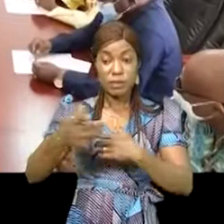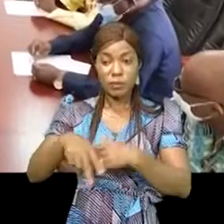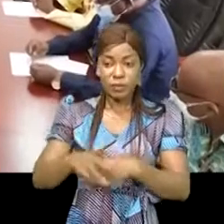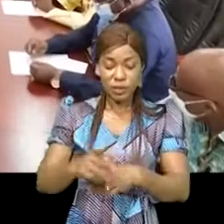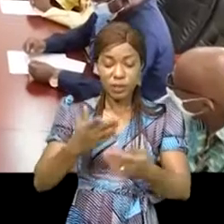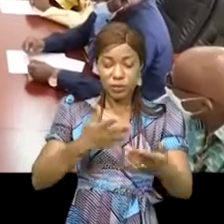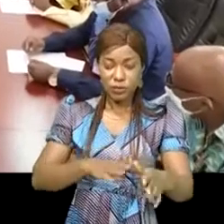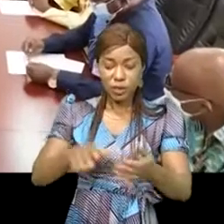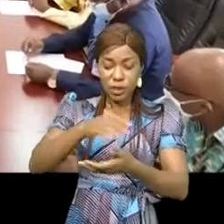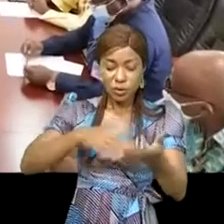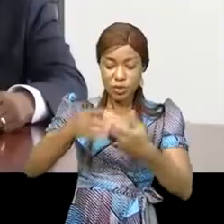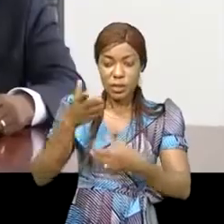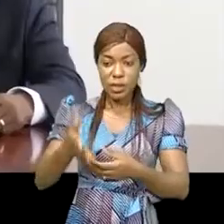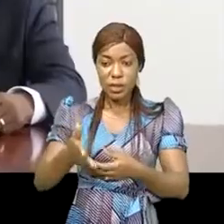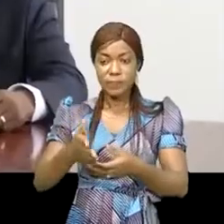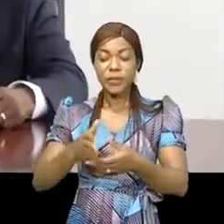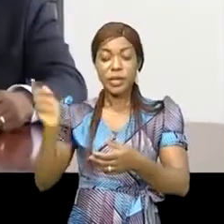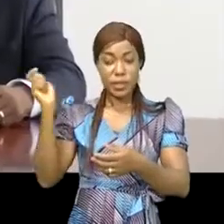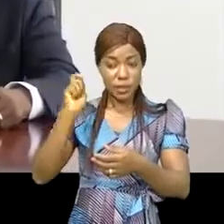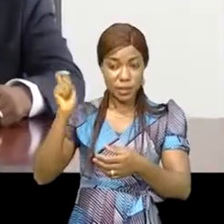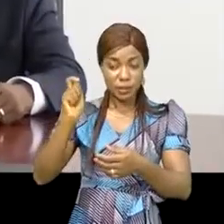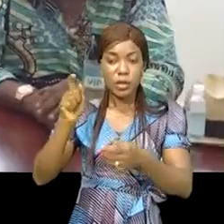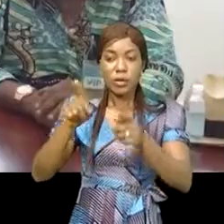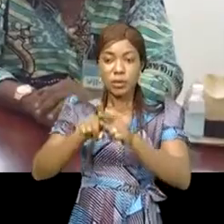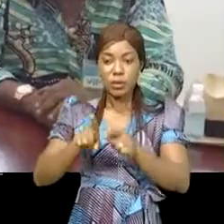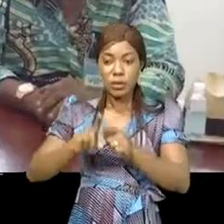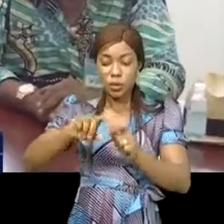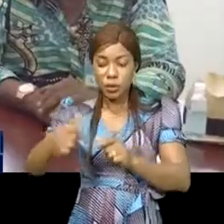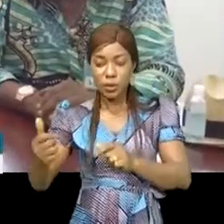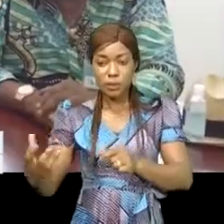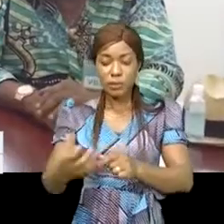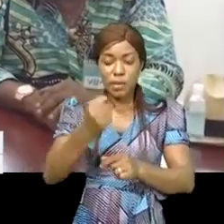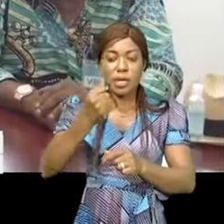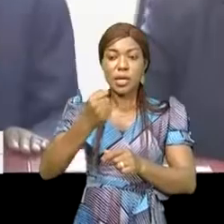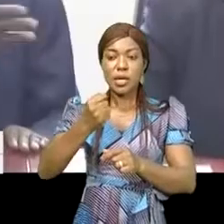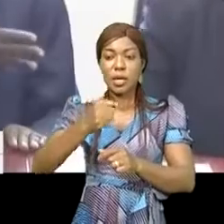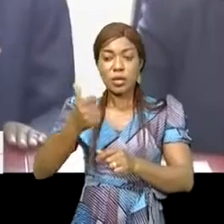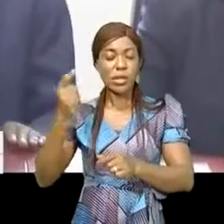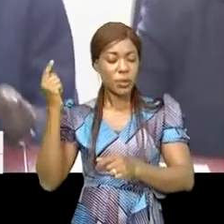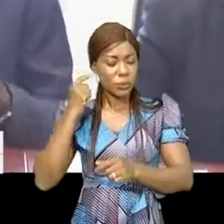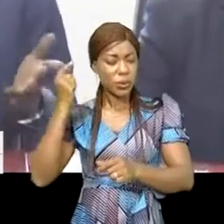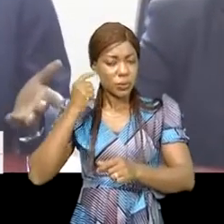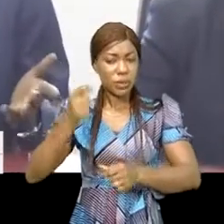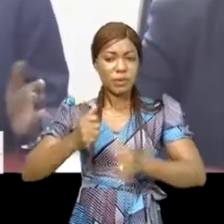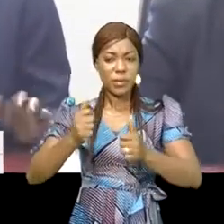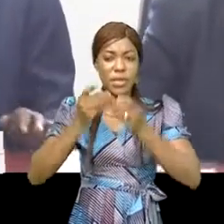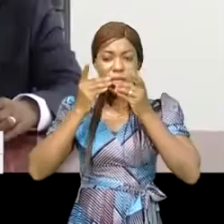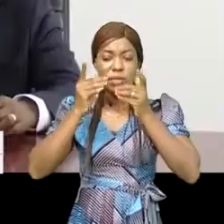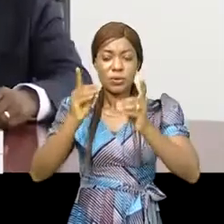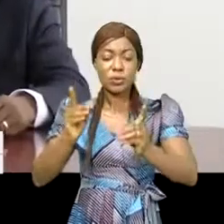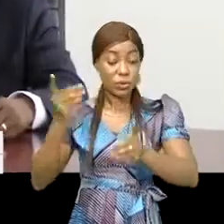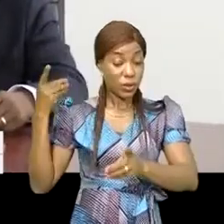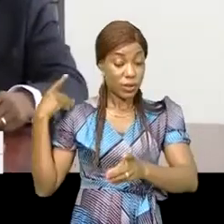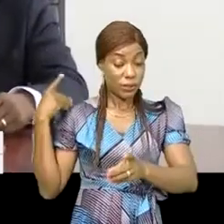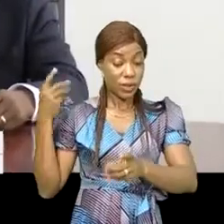Kamoukouni en tableau sombre a été peint par les notables de cette province. Prêtant une oreille attentive au discours de ces notables